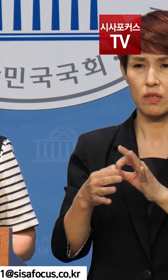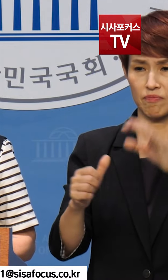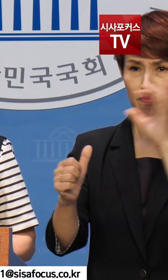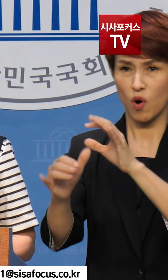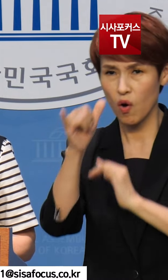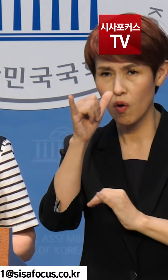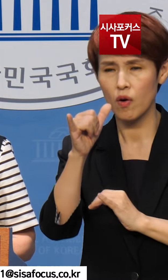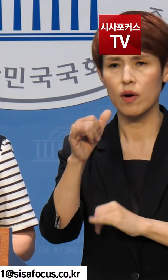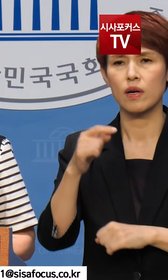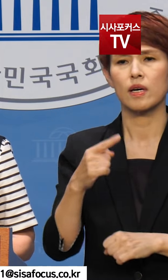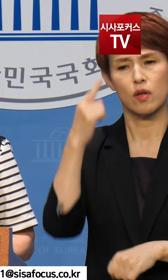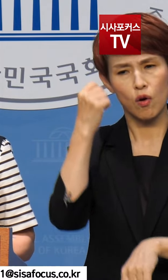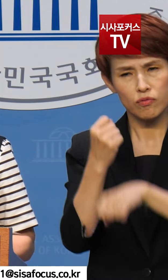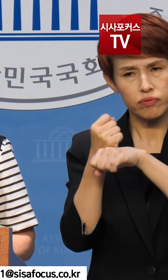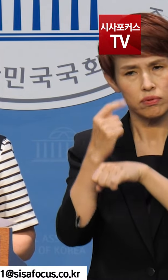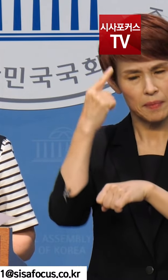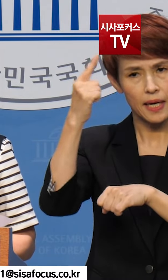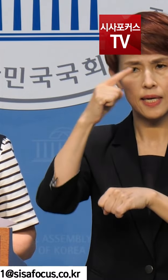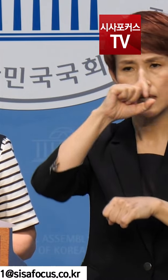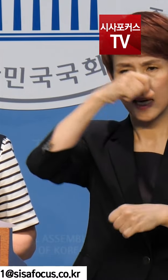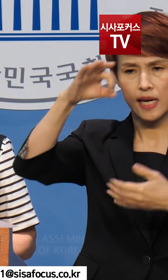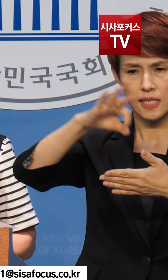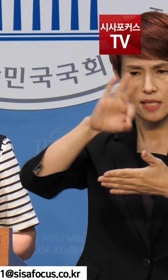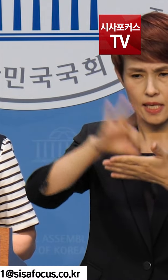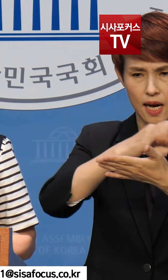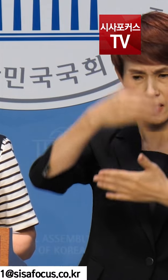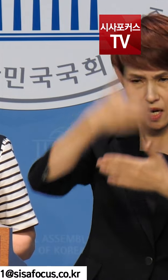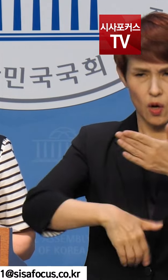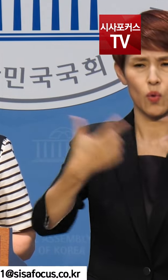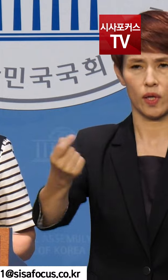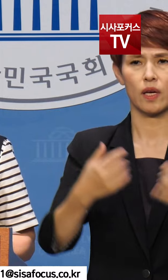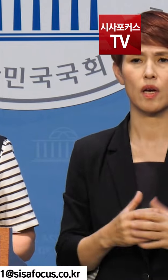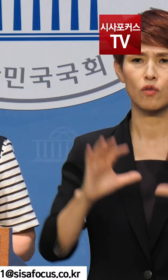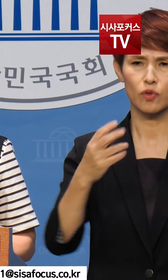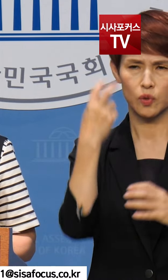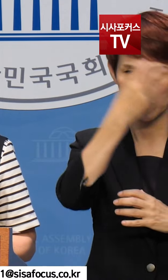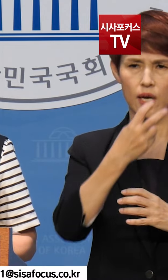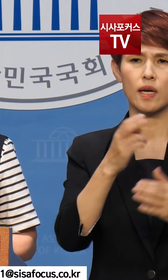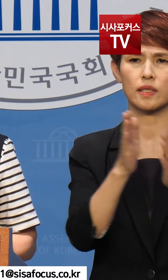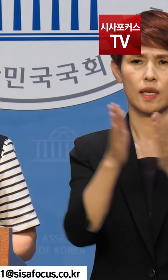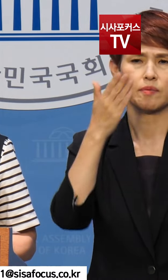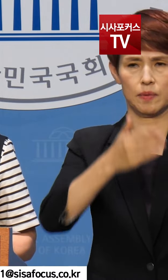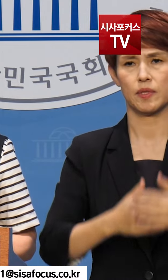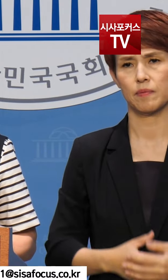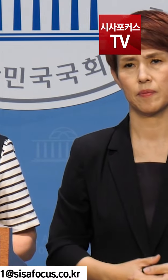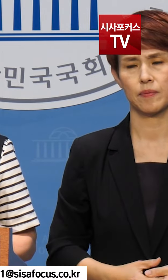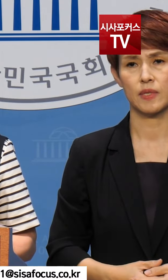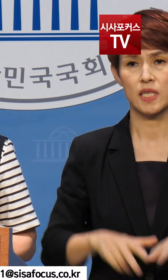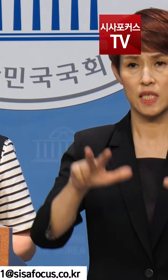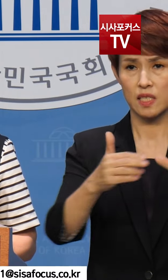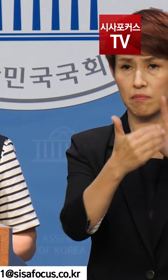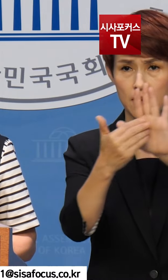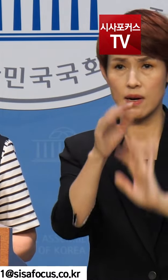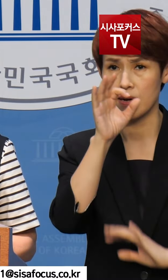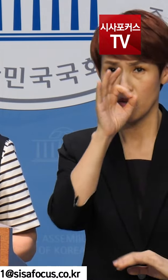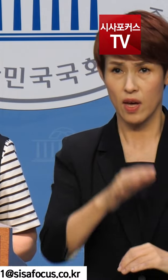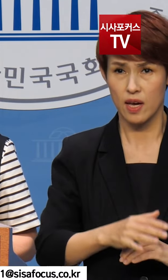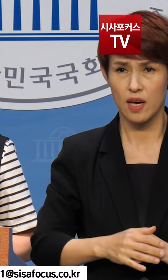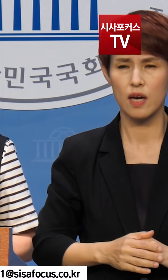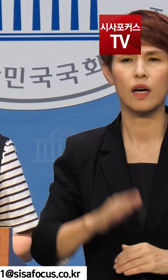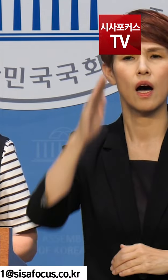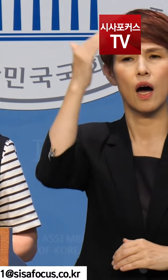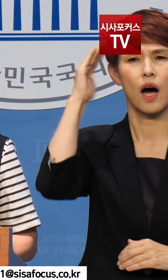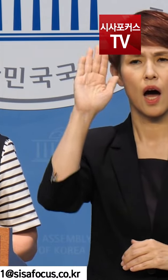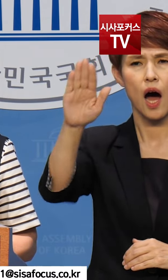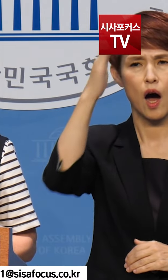않습니다. 당장 국정조사를 시작해 주십시오. 지금 막지 못한다면 대한민국의